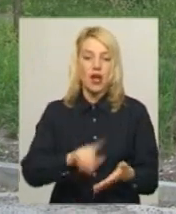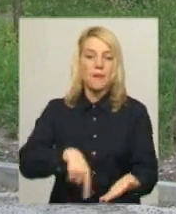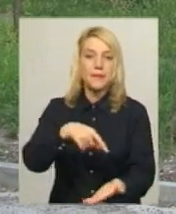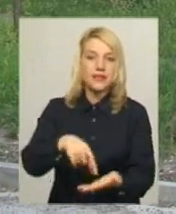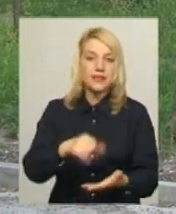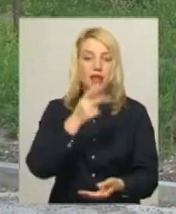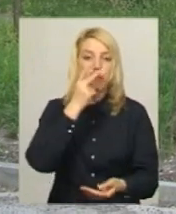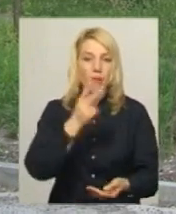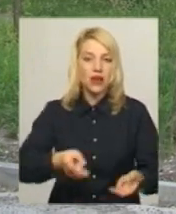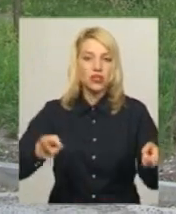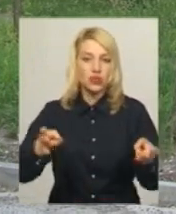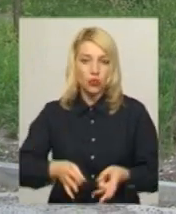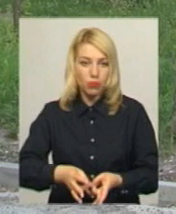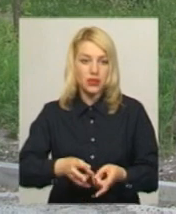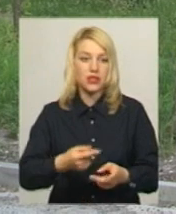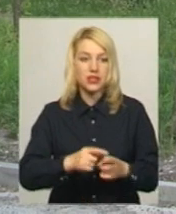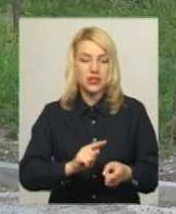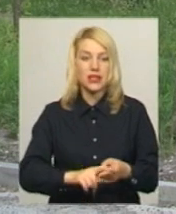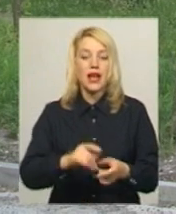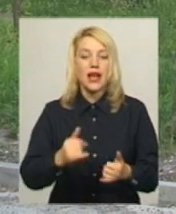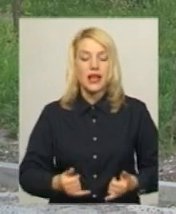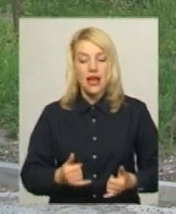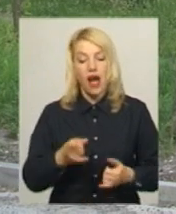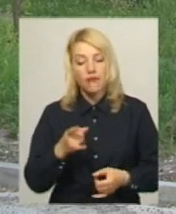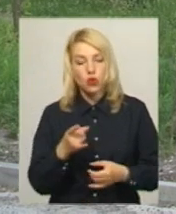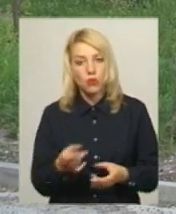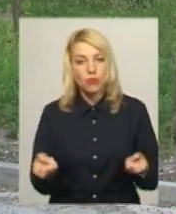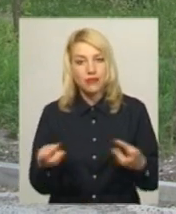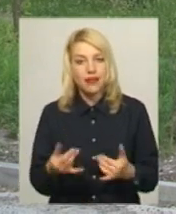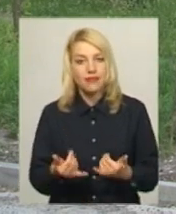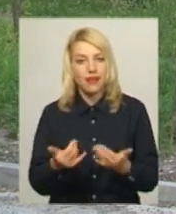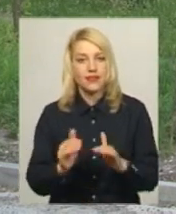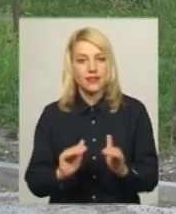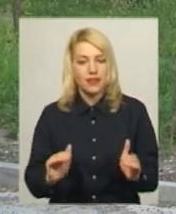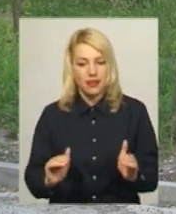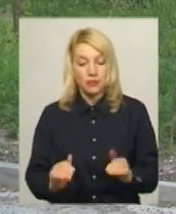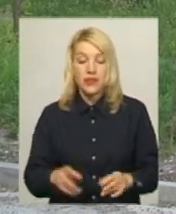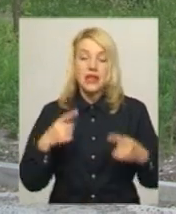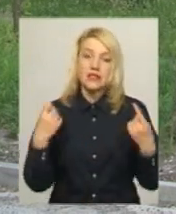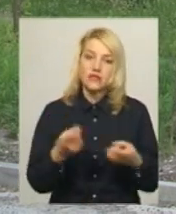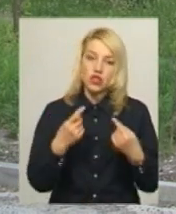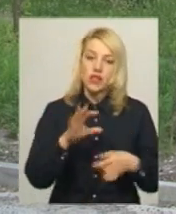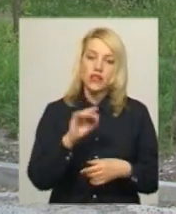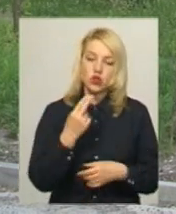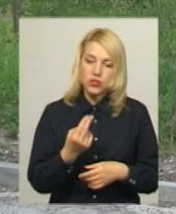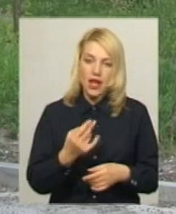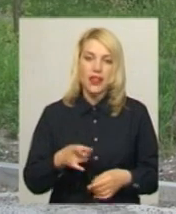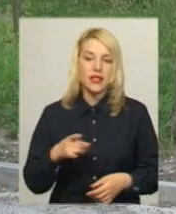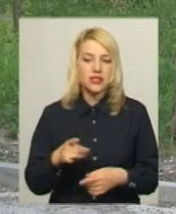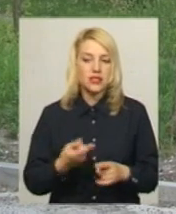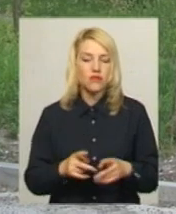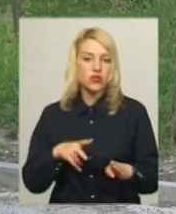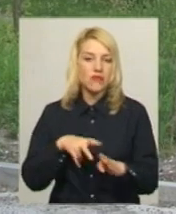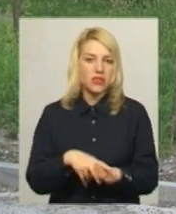побачили необхідність саме спеціалізованого автомобіля, саме для дітей. Тому що, звичайно, соціальне таксі завантажено також і дорослими людьми,